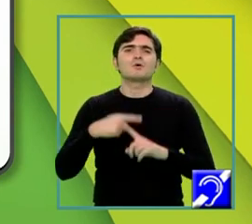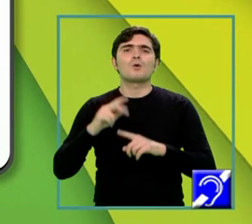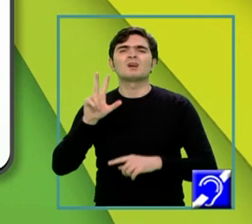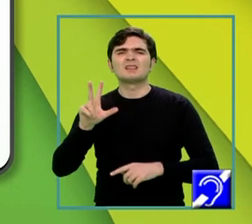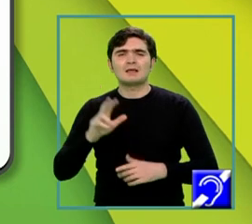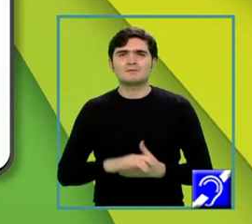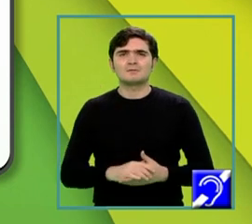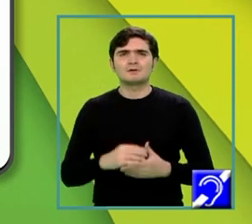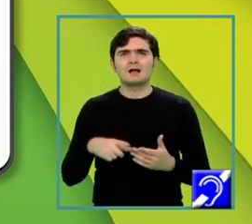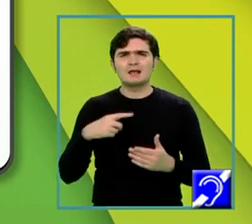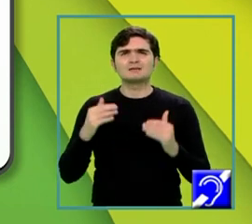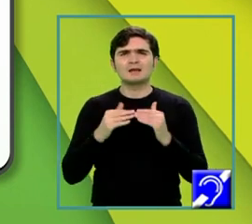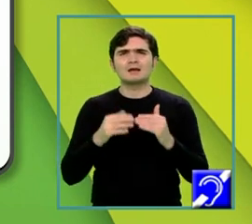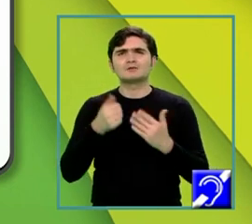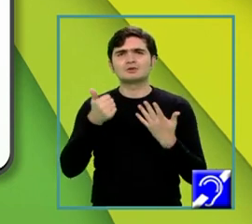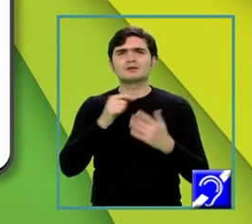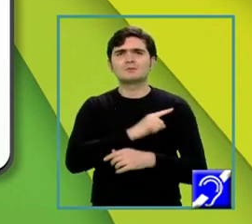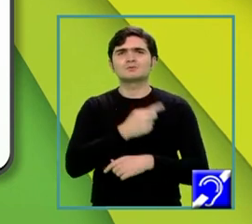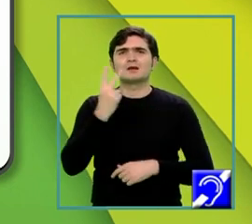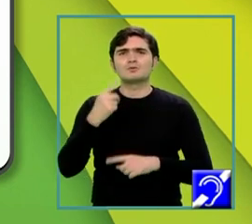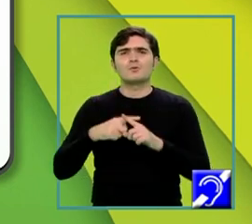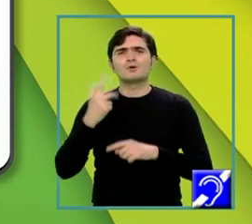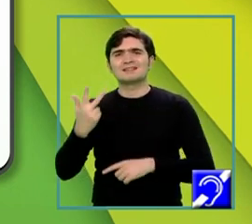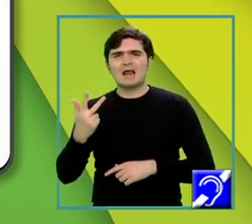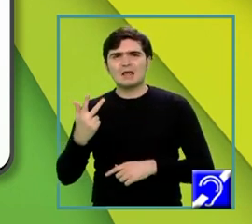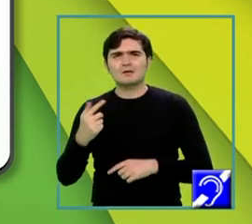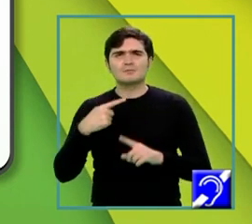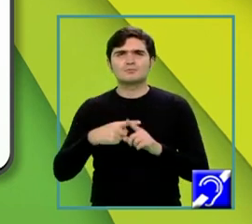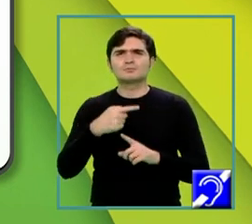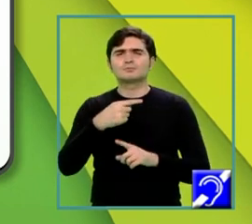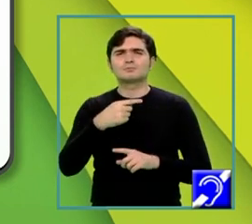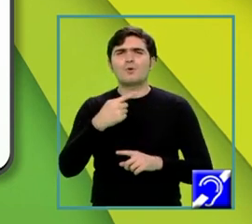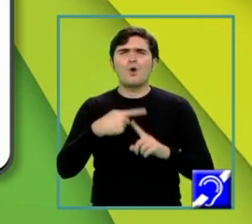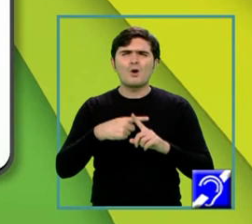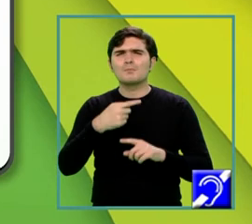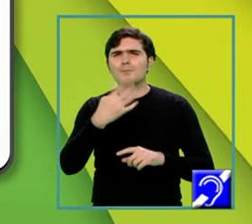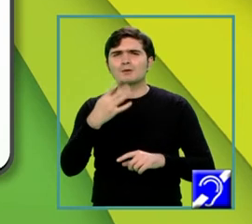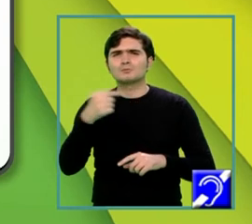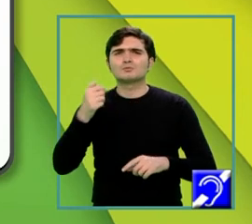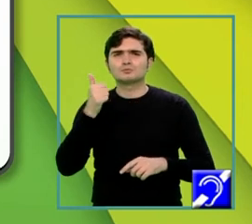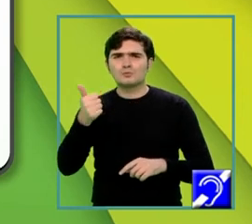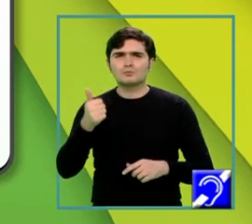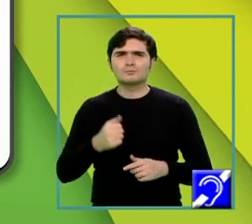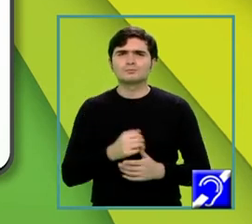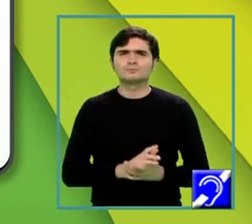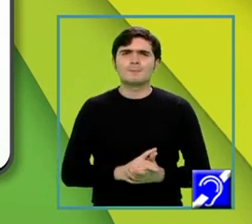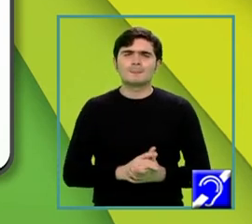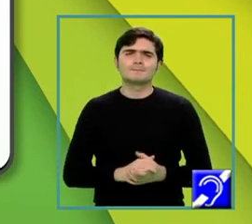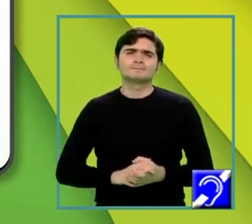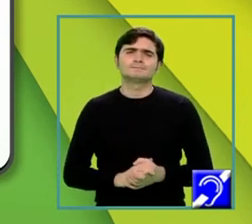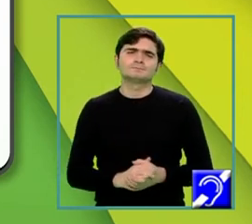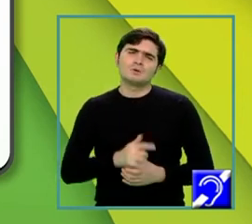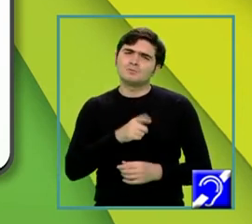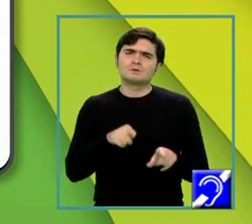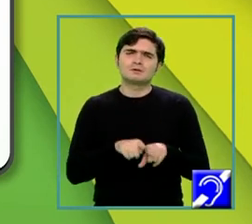care este egal mai departe cu 6 la doua ori 3 ori 4 minus 1 iarăși. Aici am aplicat metoda factorii comun, însă